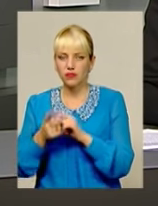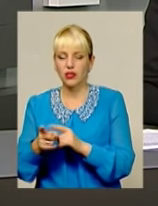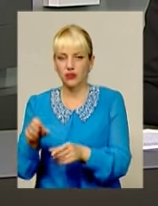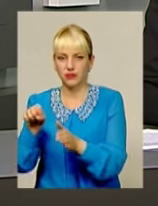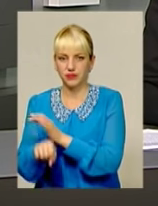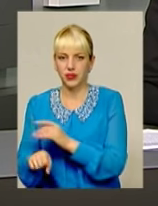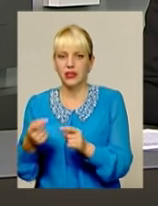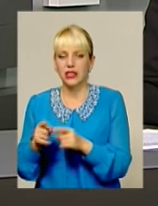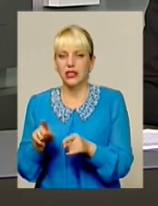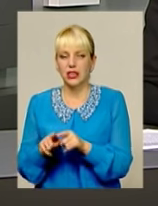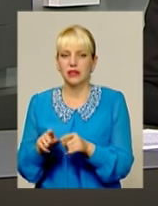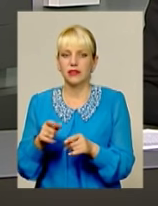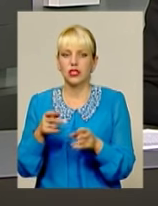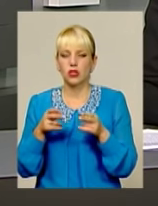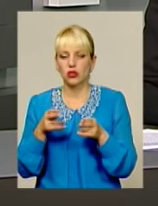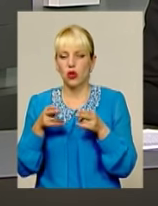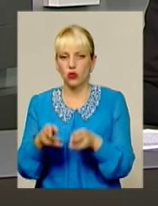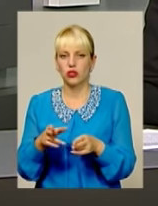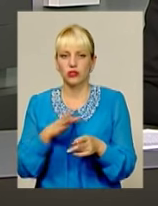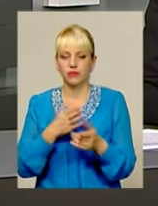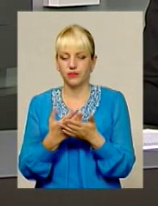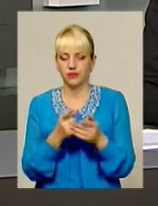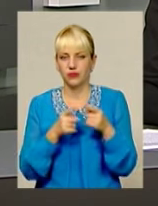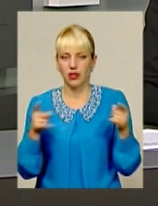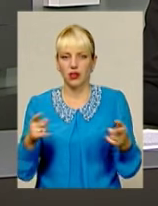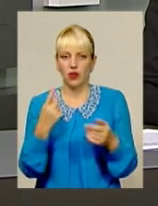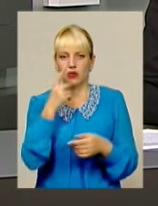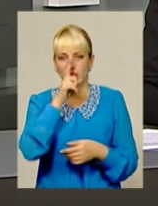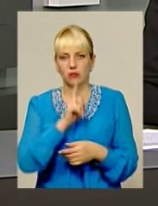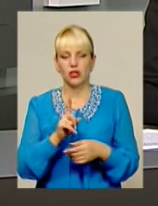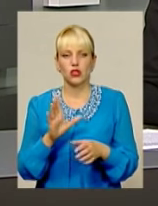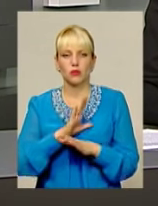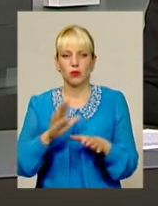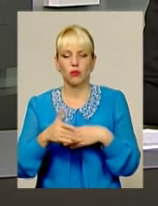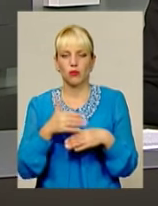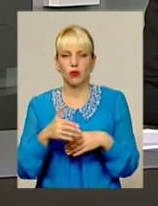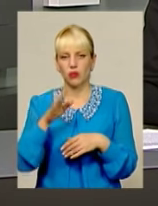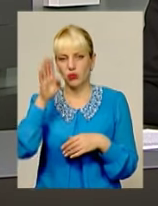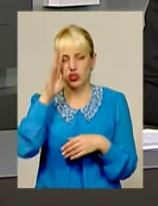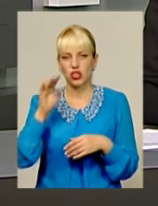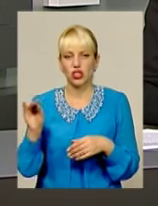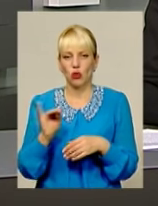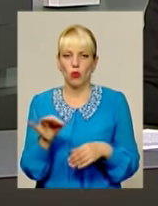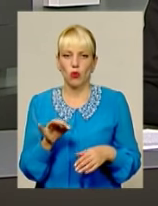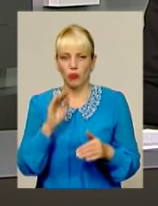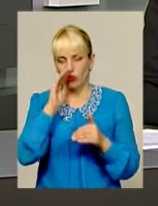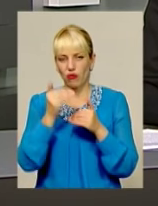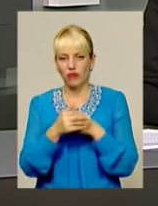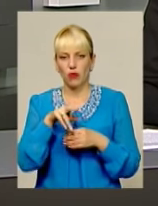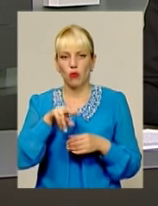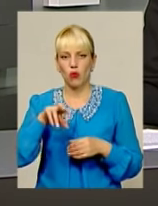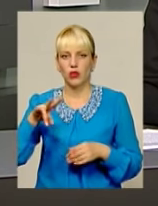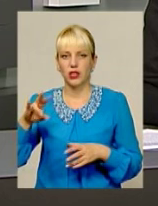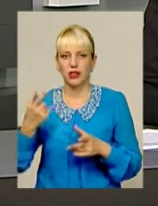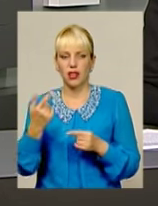злочин він скоїв з інтервалом у місяць, аби уникнути покарання. Житель Женобирської області переховувався у полонному, де